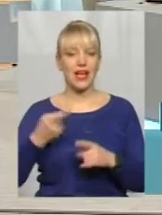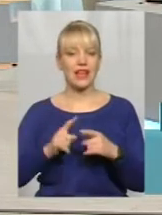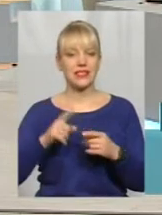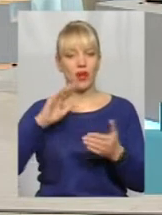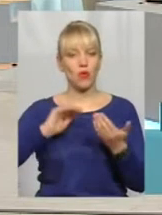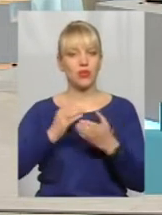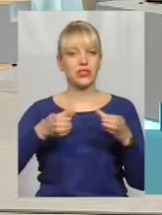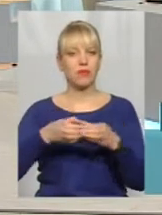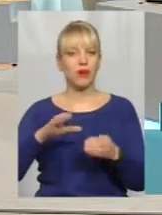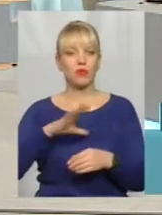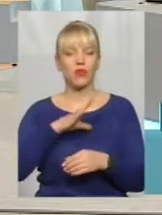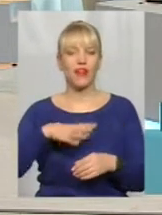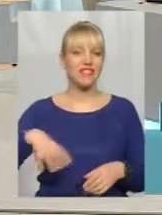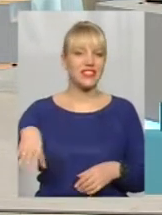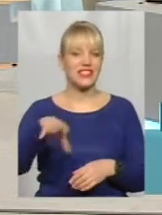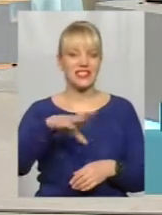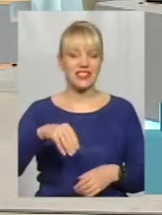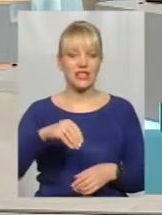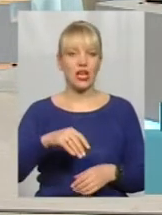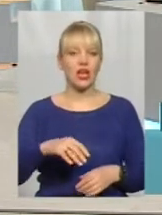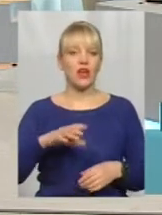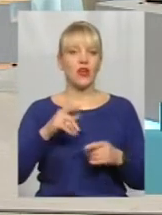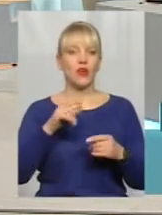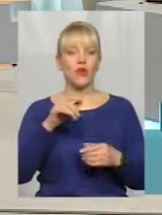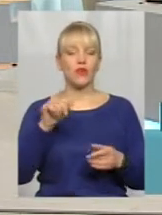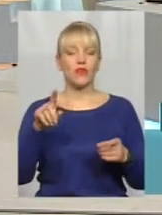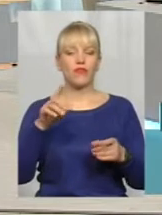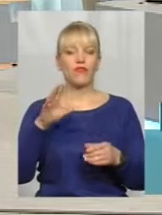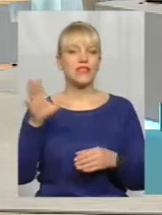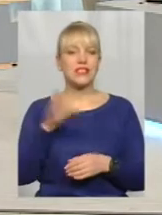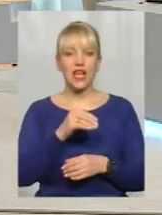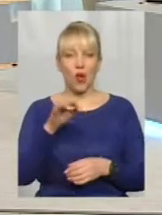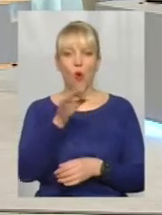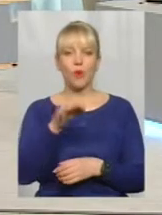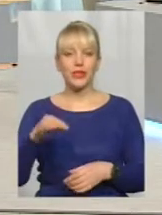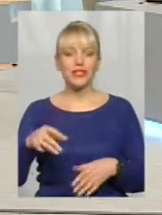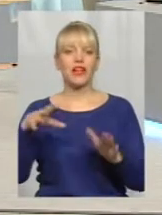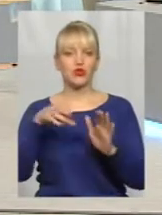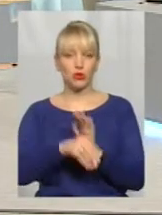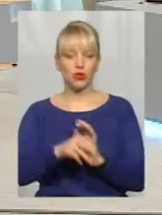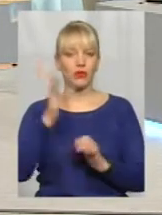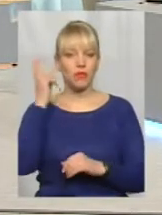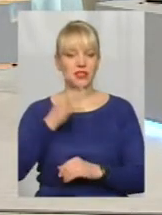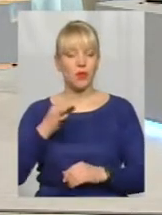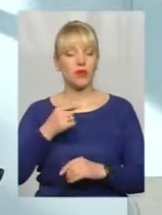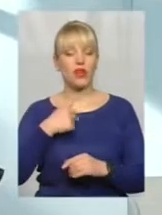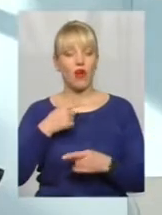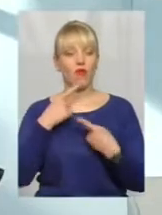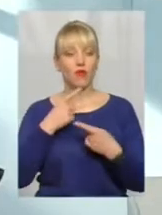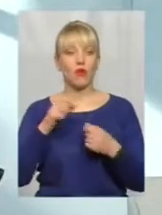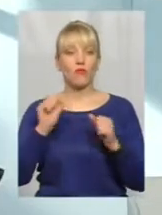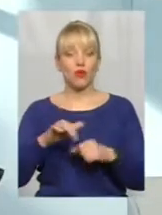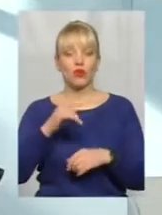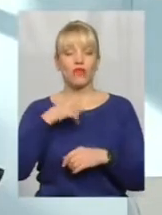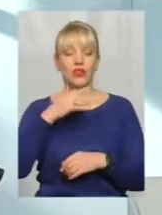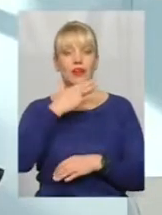скрізь. У всіх областях, в тому числів і Хмельницькій області. Тому, я кажу, можна говорити дуже